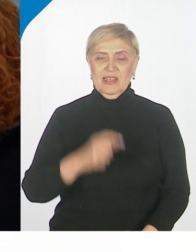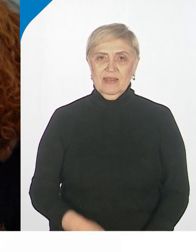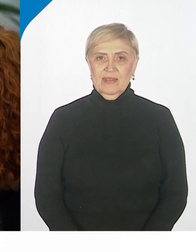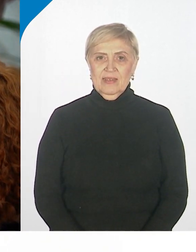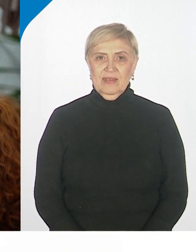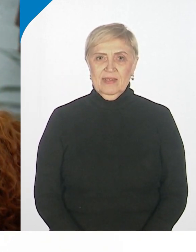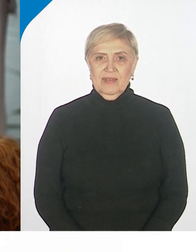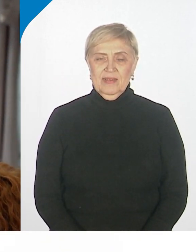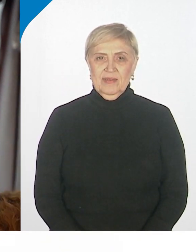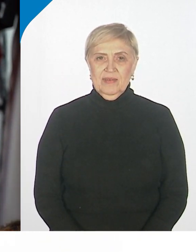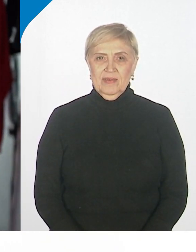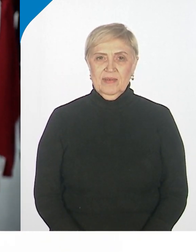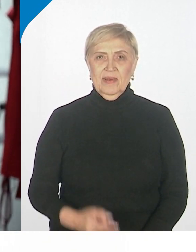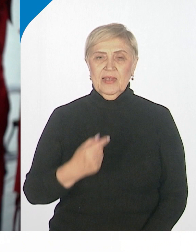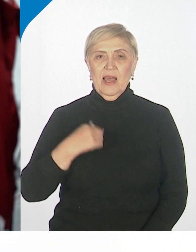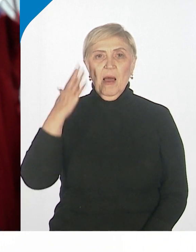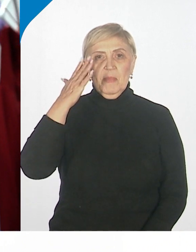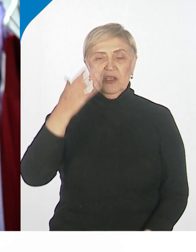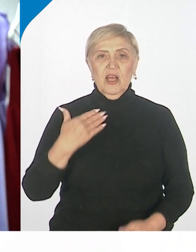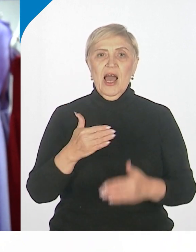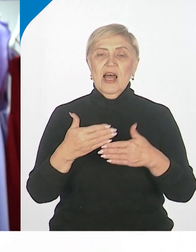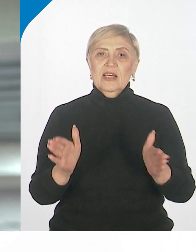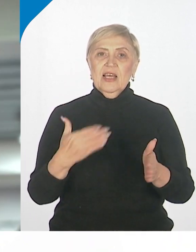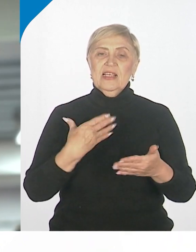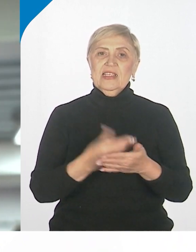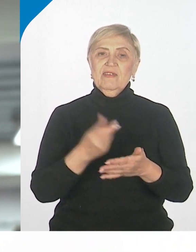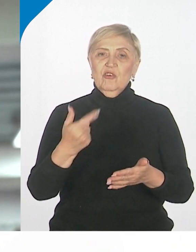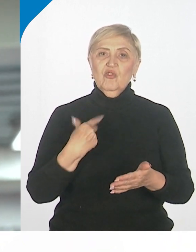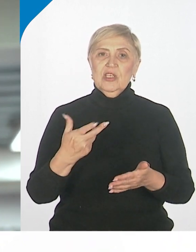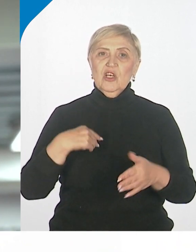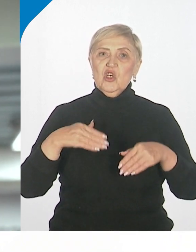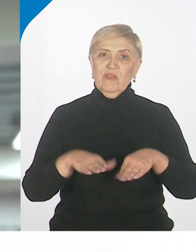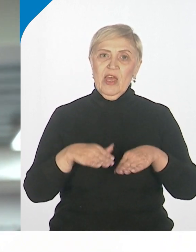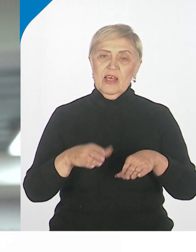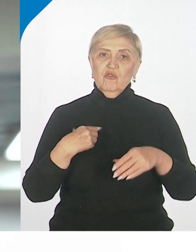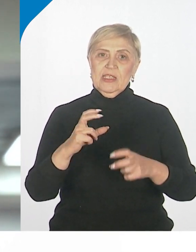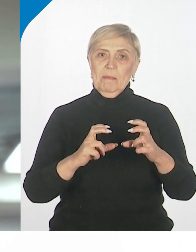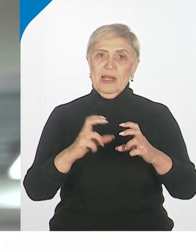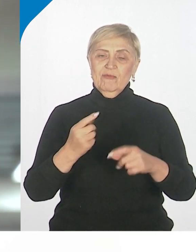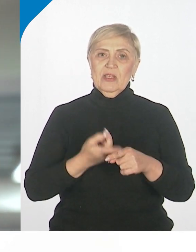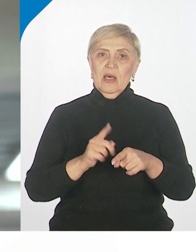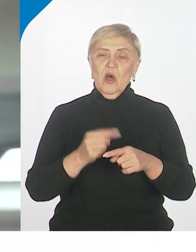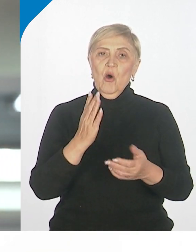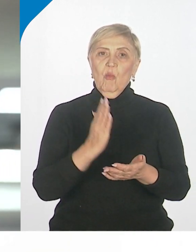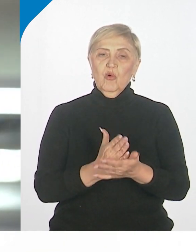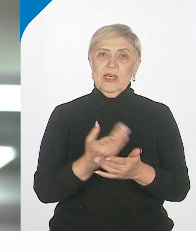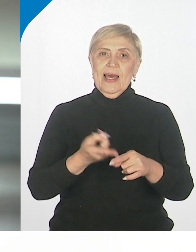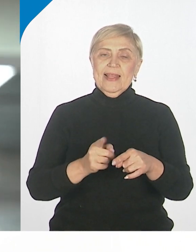я мечтаю открыть свое швейное производство и это будет для